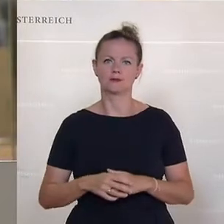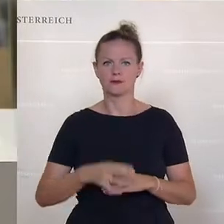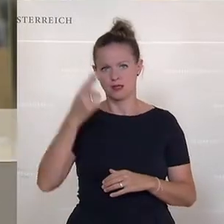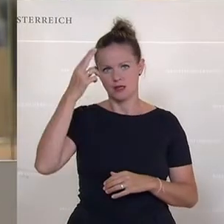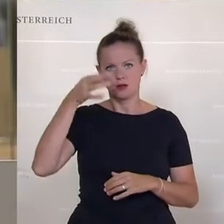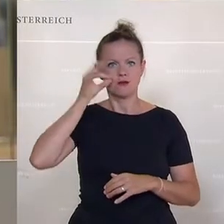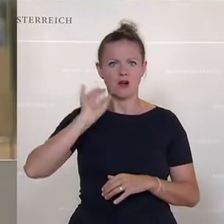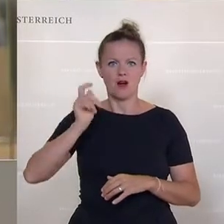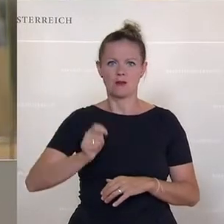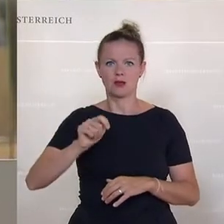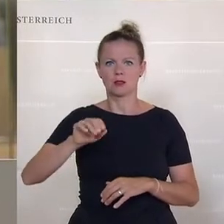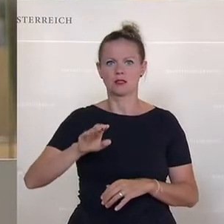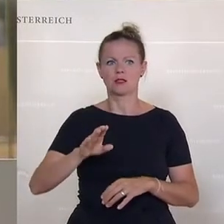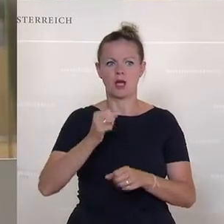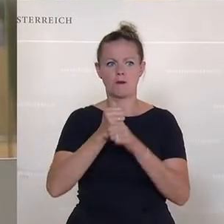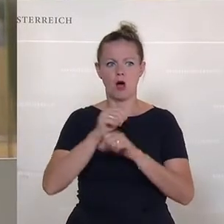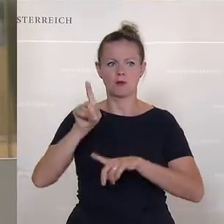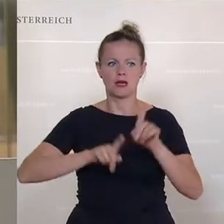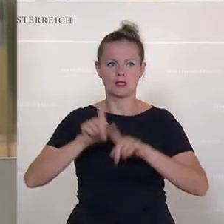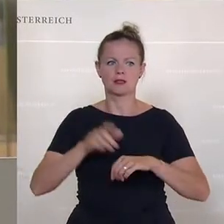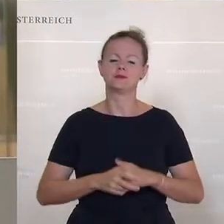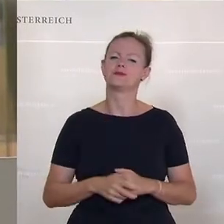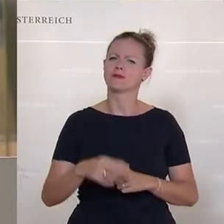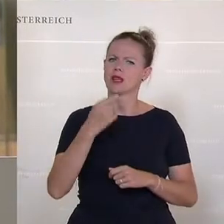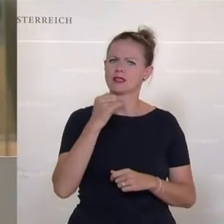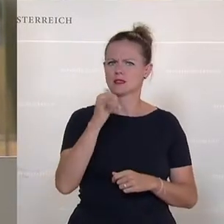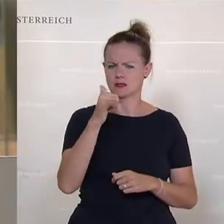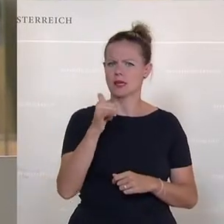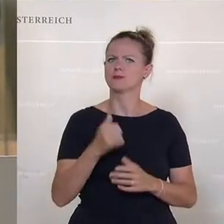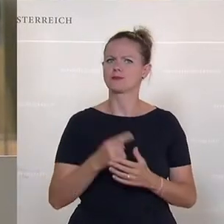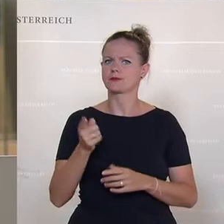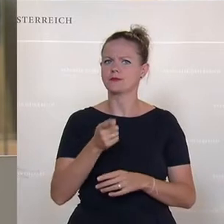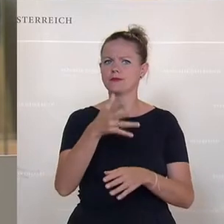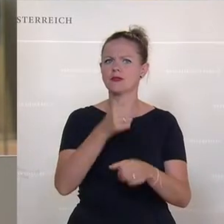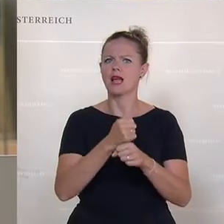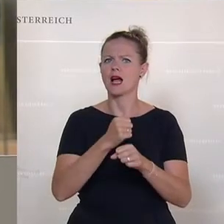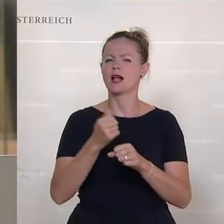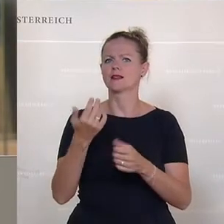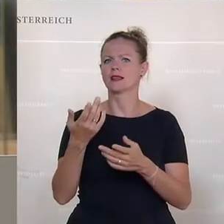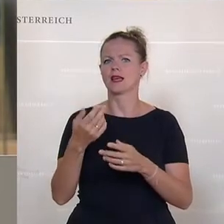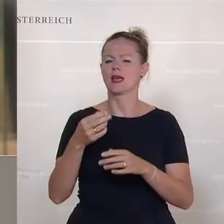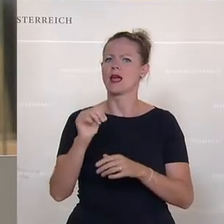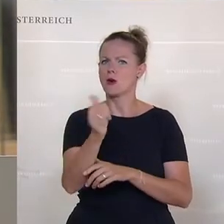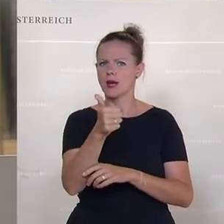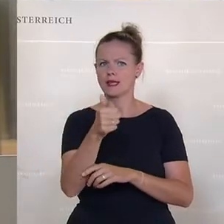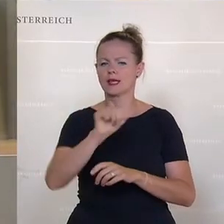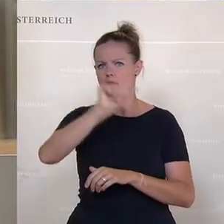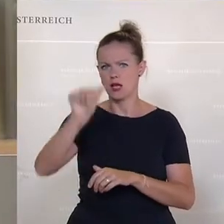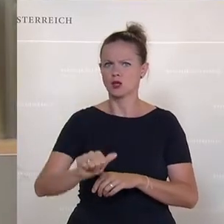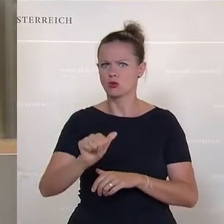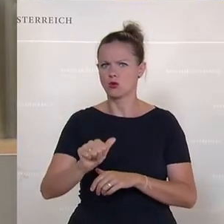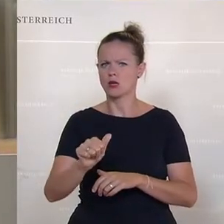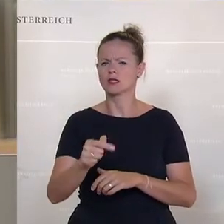Präsident. Guten Morgen, Herr Finanzminister. Sie haben eben die nachhaltigen Rätigagenturen angesprochen. Wie bewerten diese die Republik?